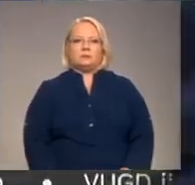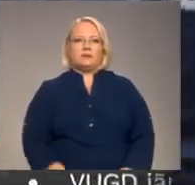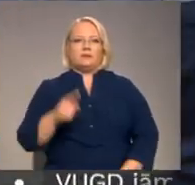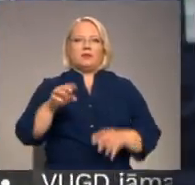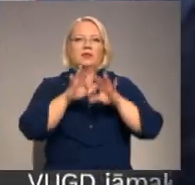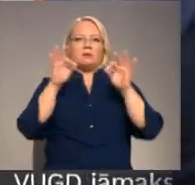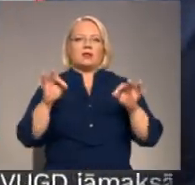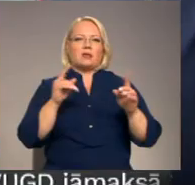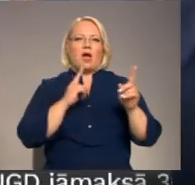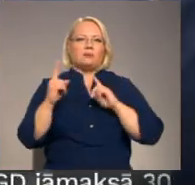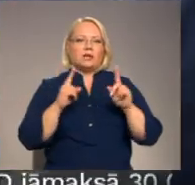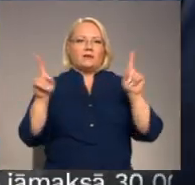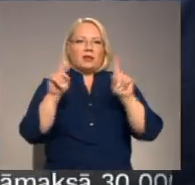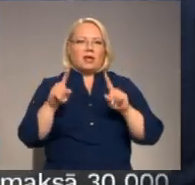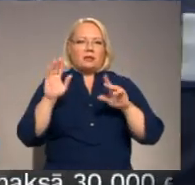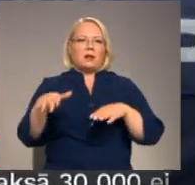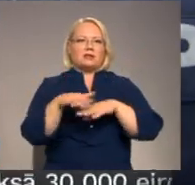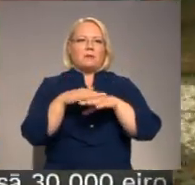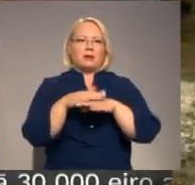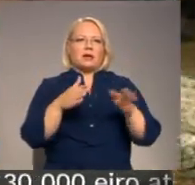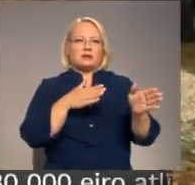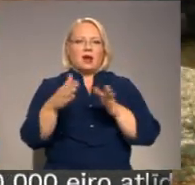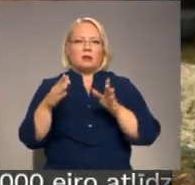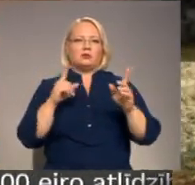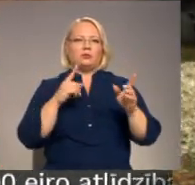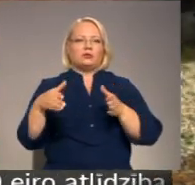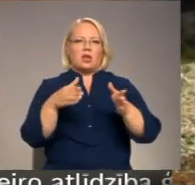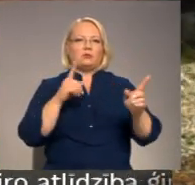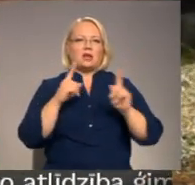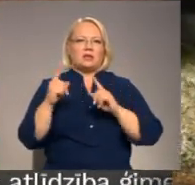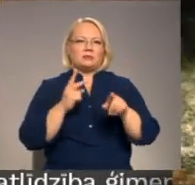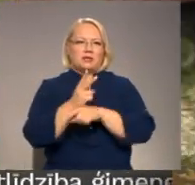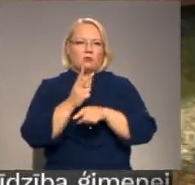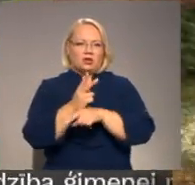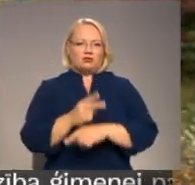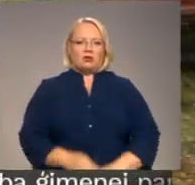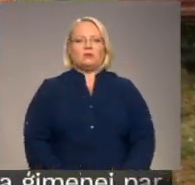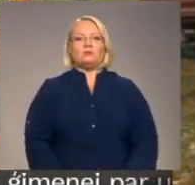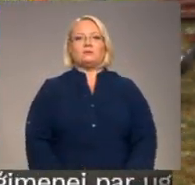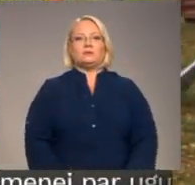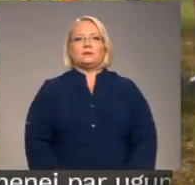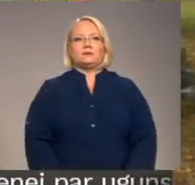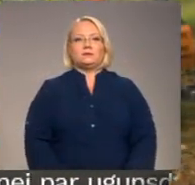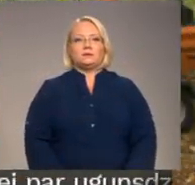administratīvie procesi par sabiedriskās kārtības un ceļu sācīstas traucēšanu. Girds Zvirbulis, Krišānas Leicis, Latvijas televīzija.